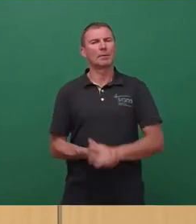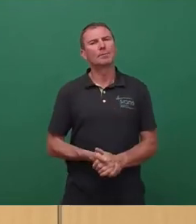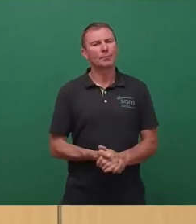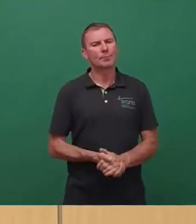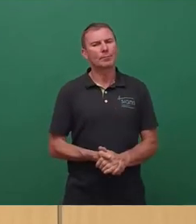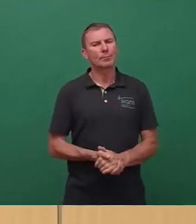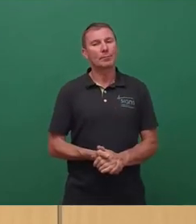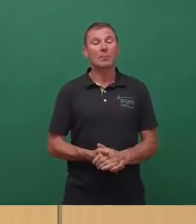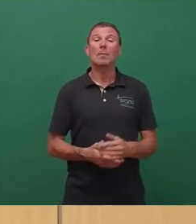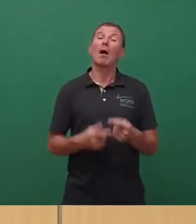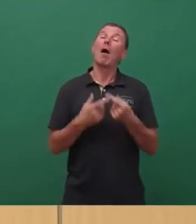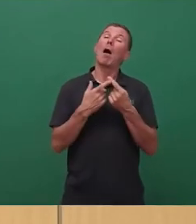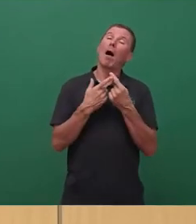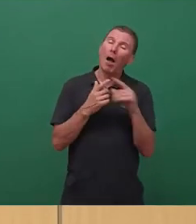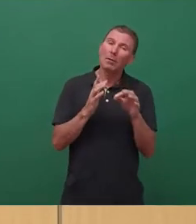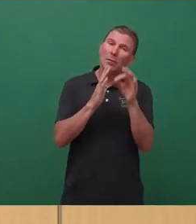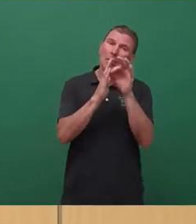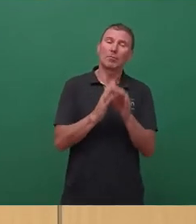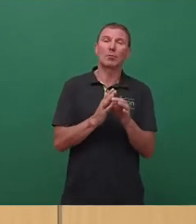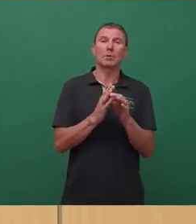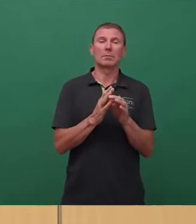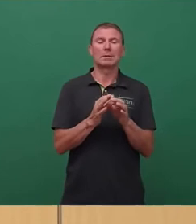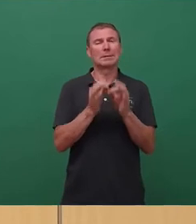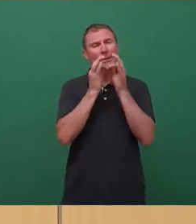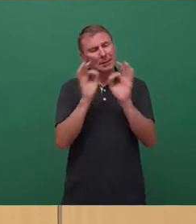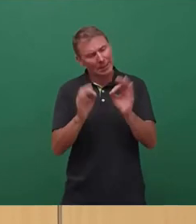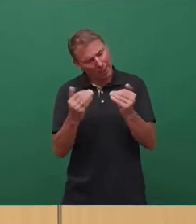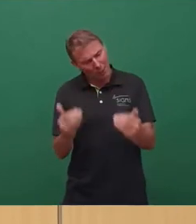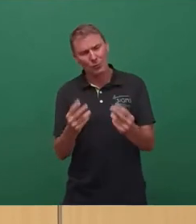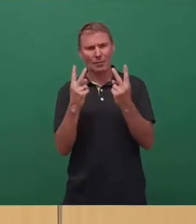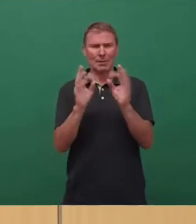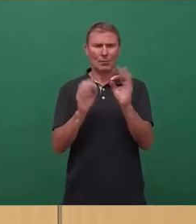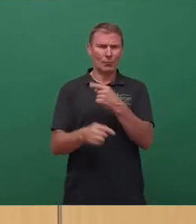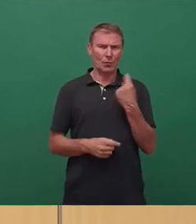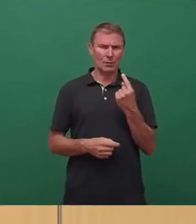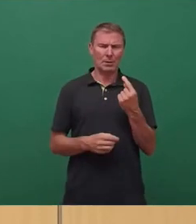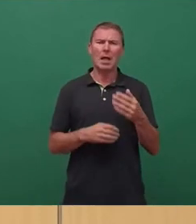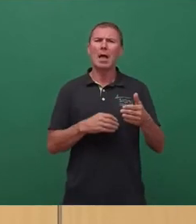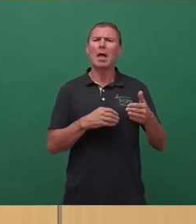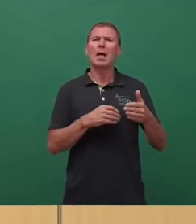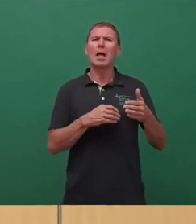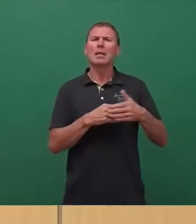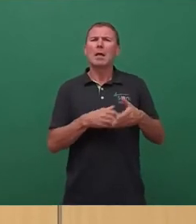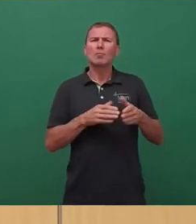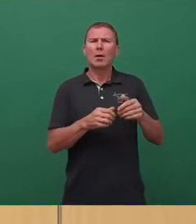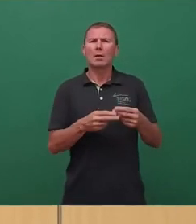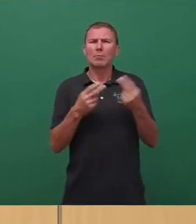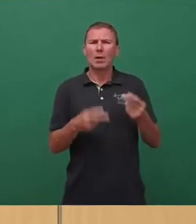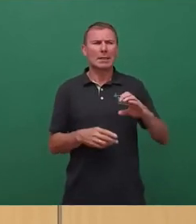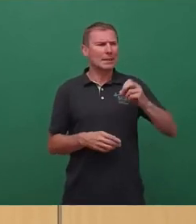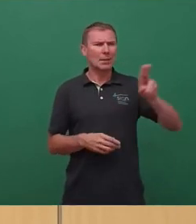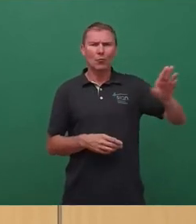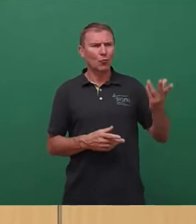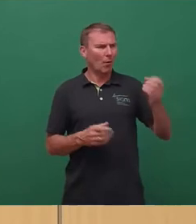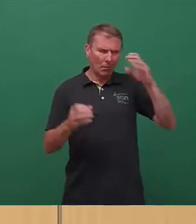Viele andere Sachen ganz genauso, das Nebenstraßenprojekt, was vor allem der CDU am Herzen lag, ganz klar hat, dass wir das